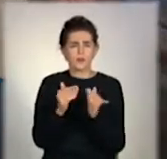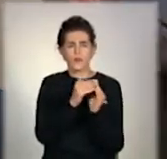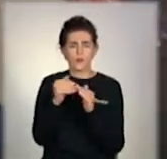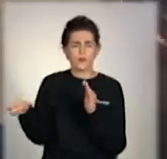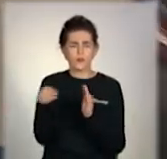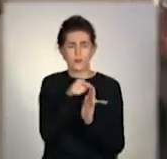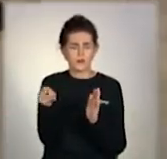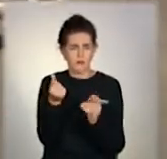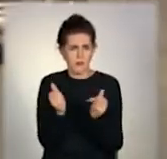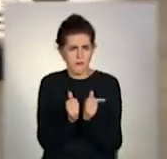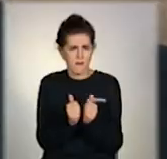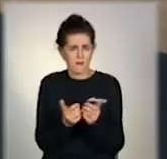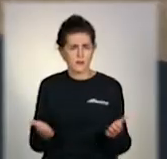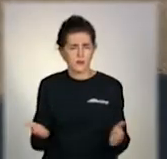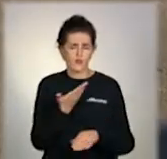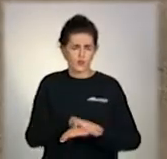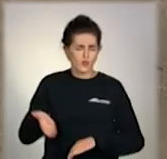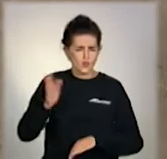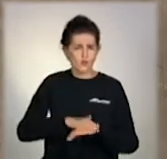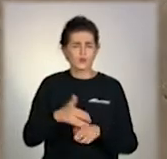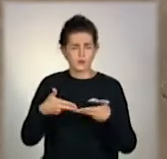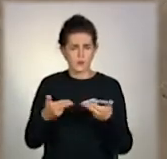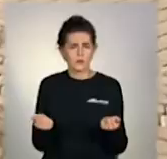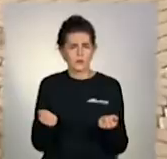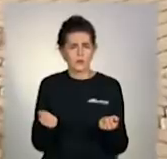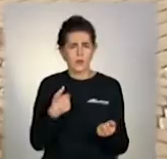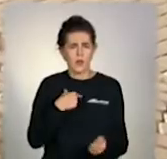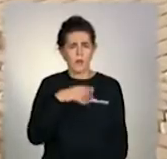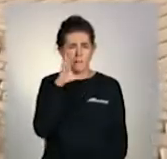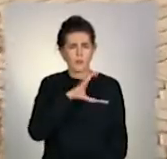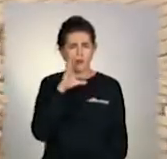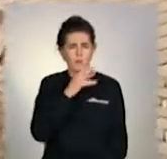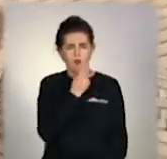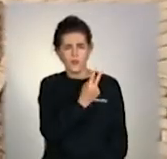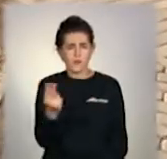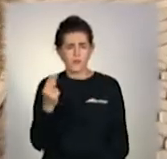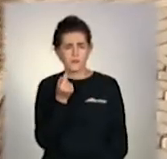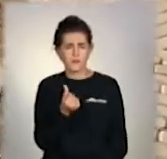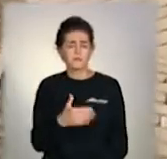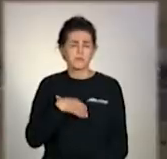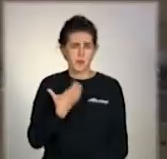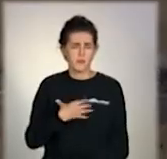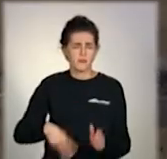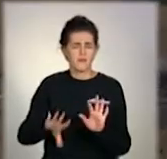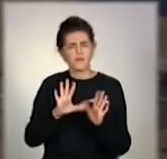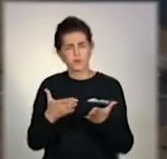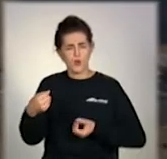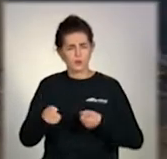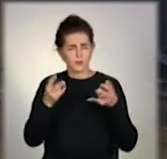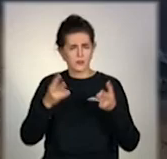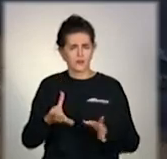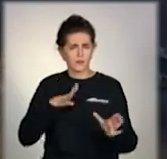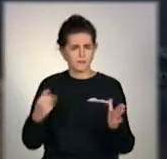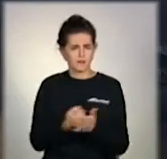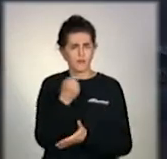доїхали додому. Тяжело, звісно. Я плохо віжджу. Боюсь попасти під машину. Лише цього року на